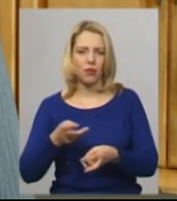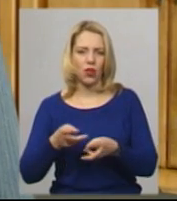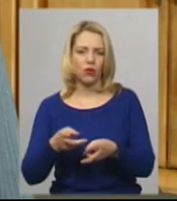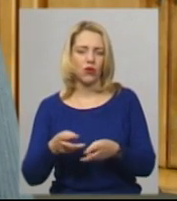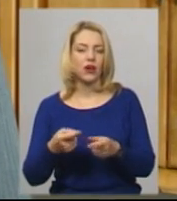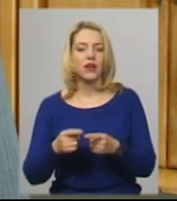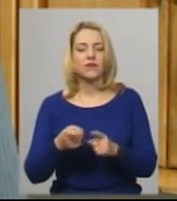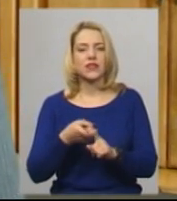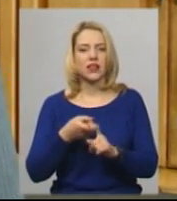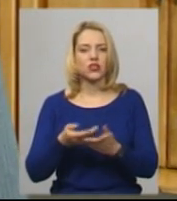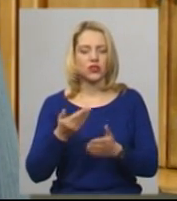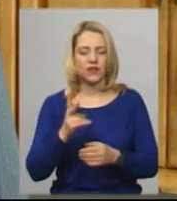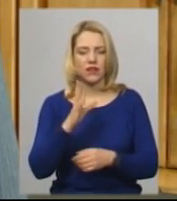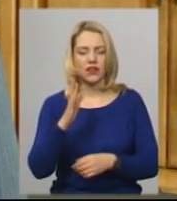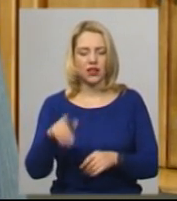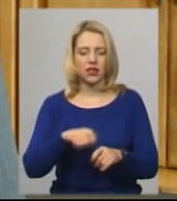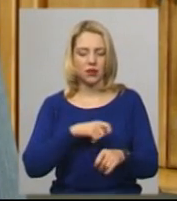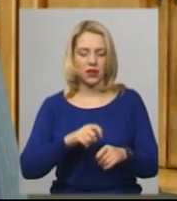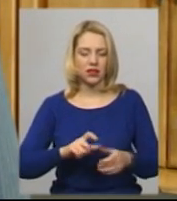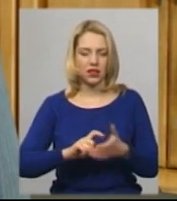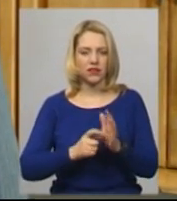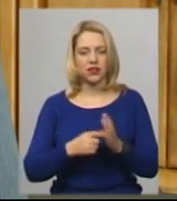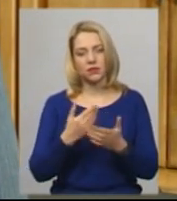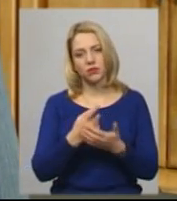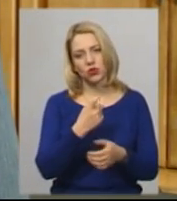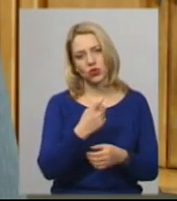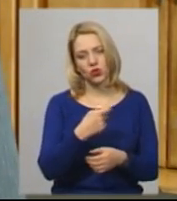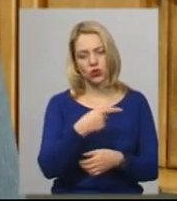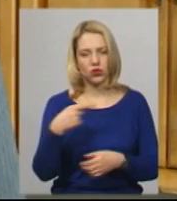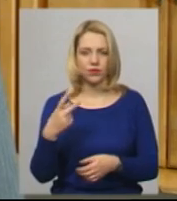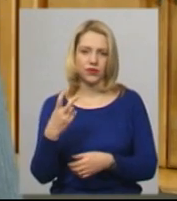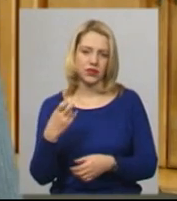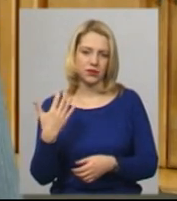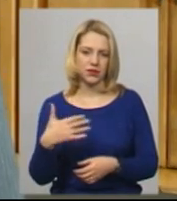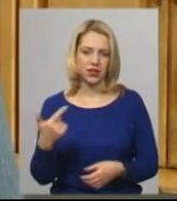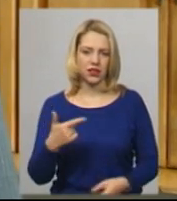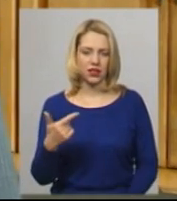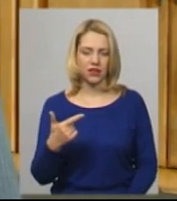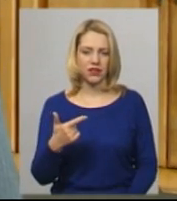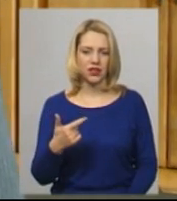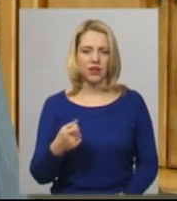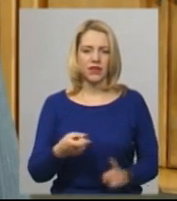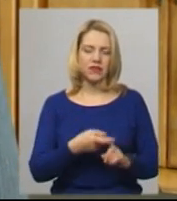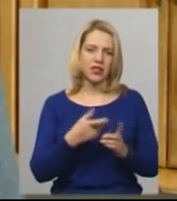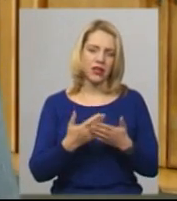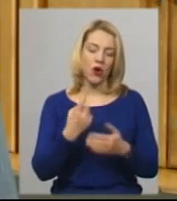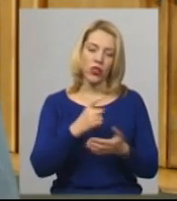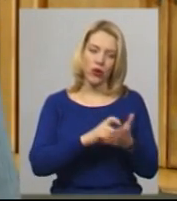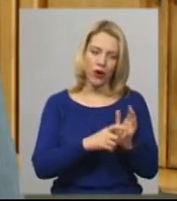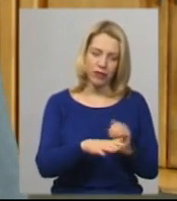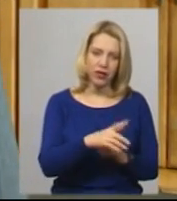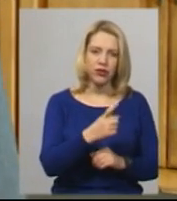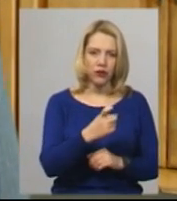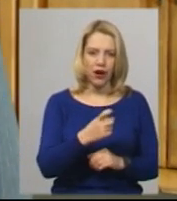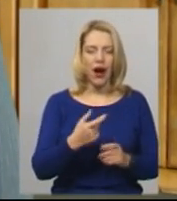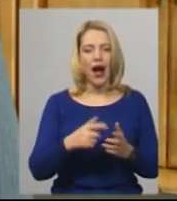залежності від квадратних метрів квартири десь отримали від 100 до 250 гривень. В залежності, яка там, однокімнатна квартира, там 100